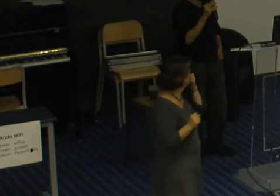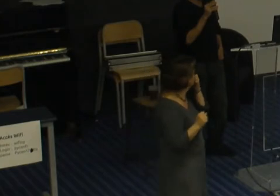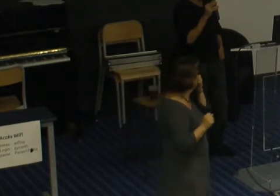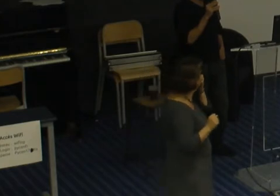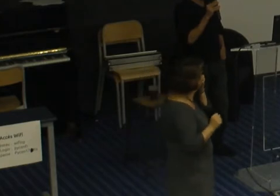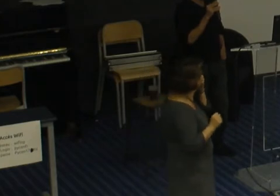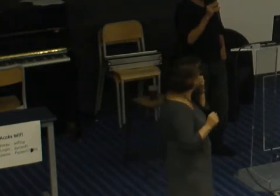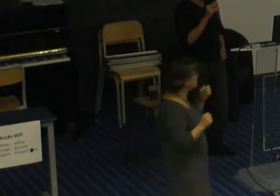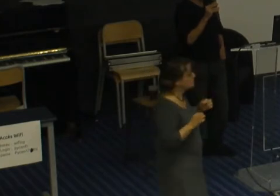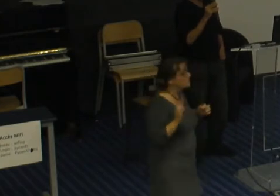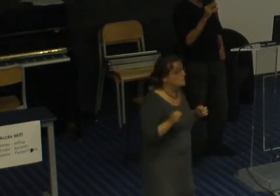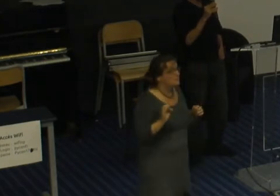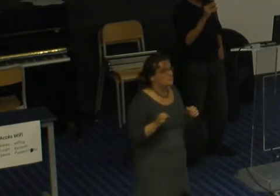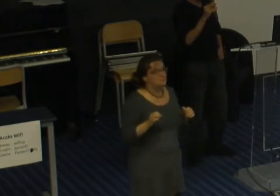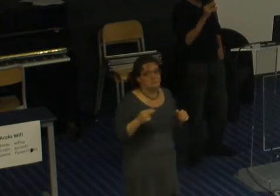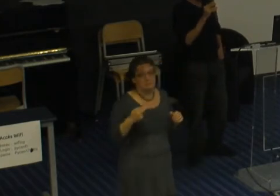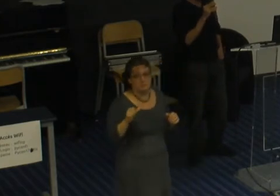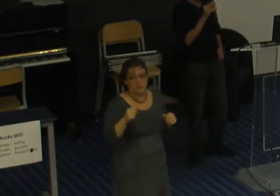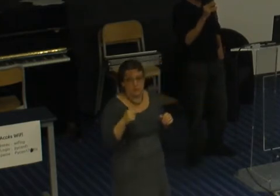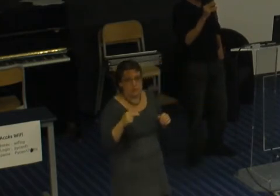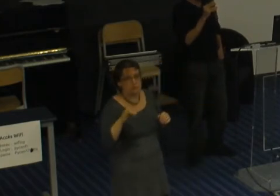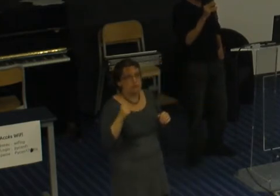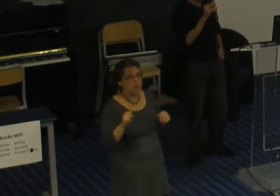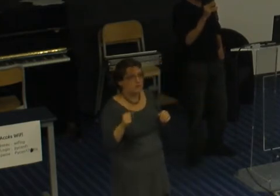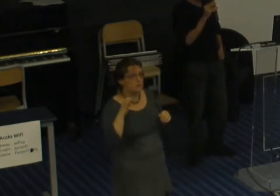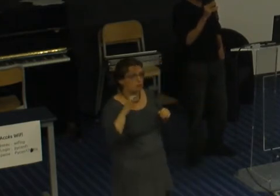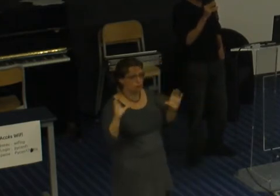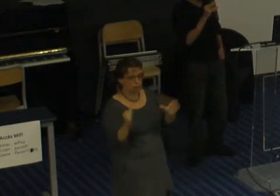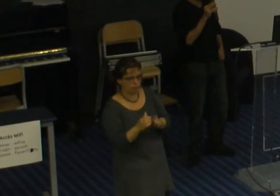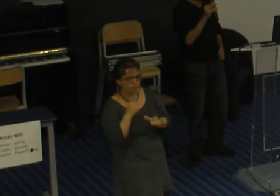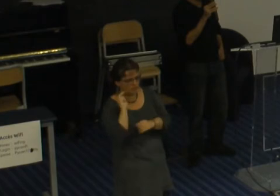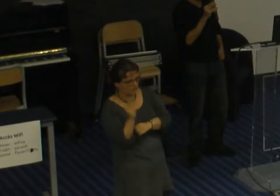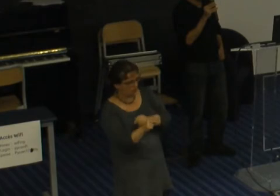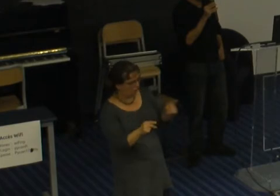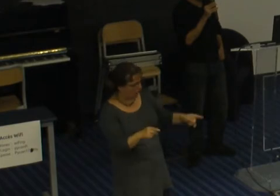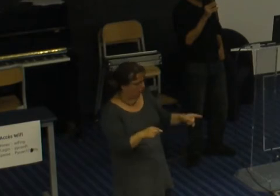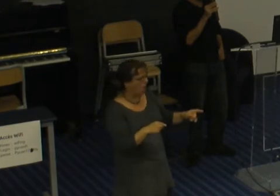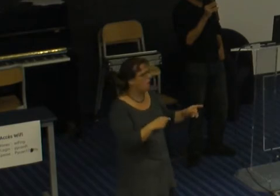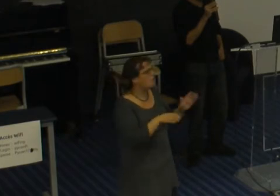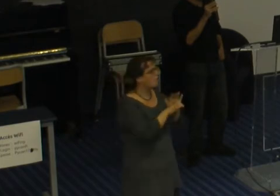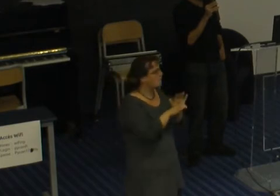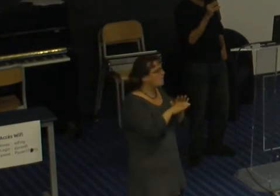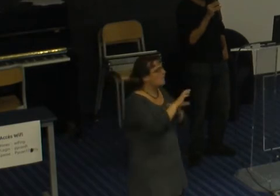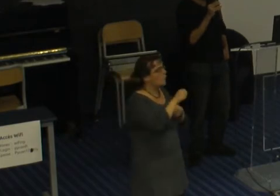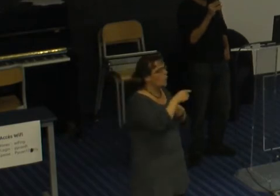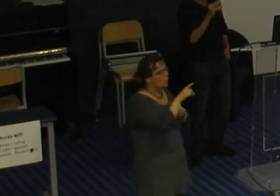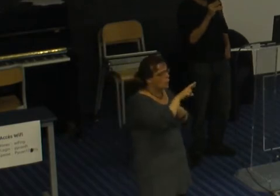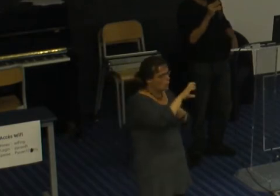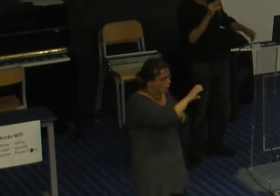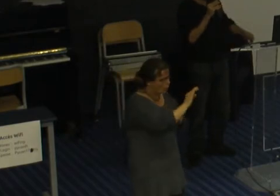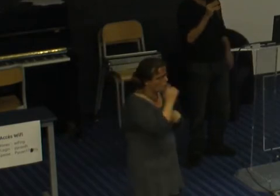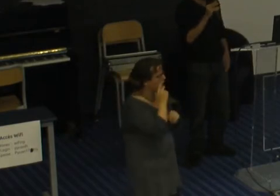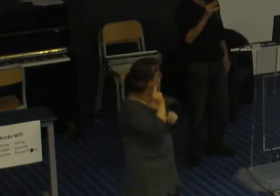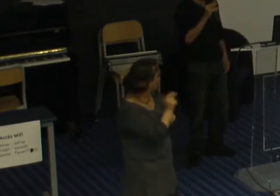développeur de Node.js qui tout simplement se plaignait du code of conduct et qui expliquait qu'en fait ben